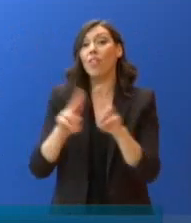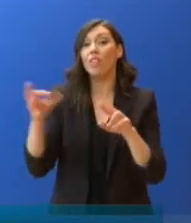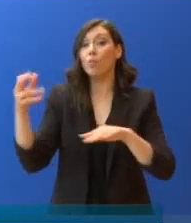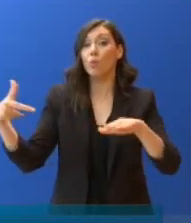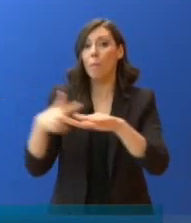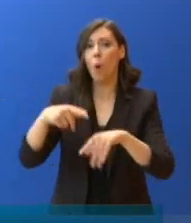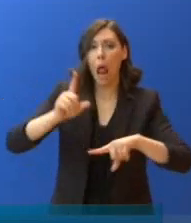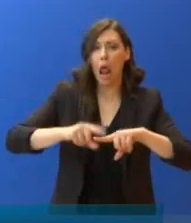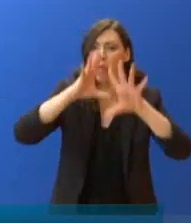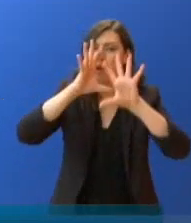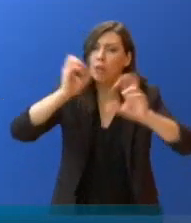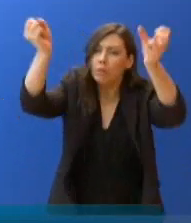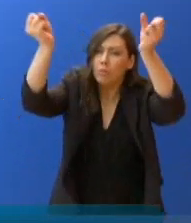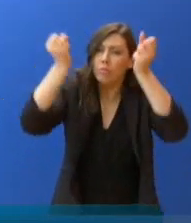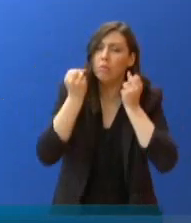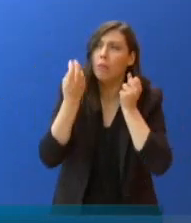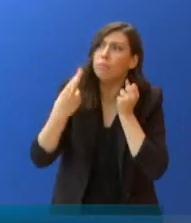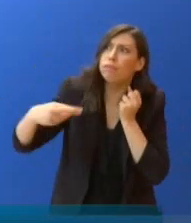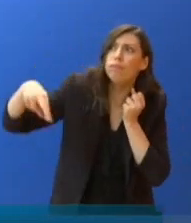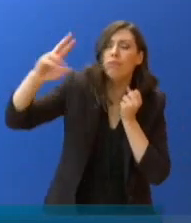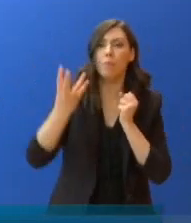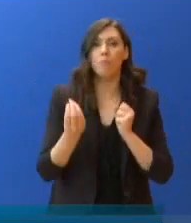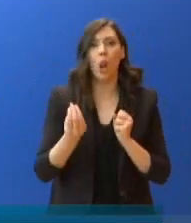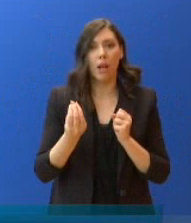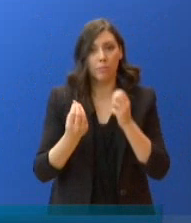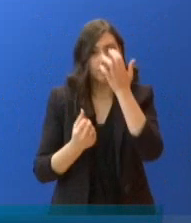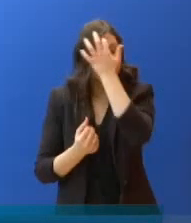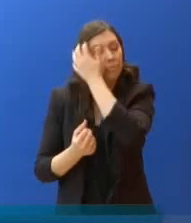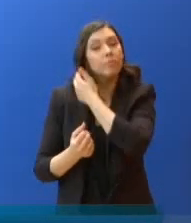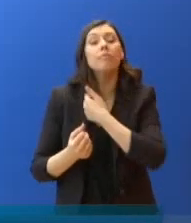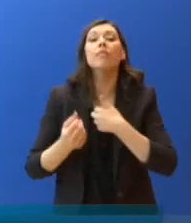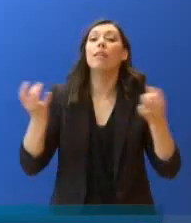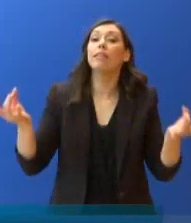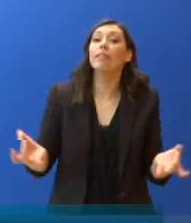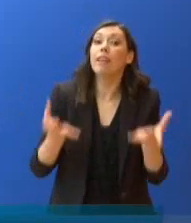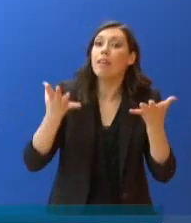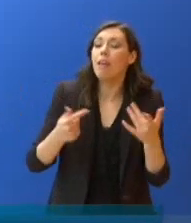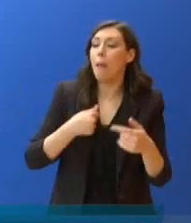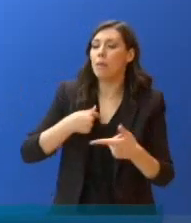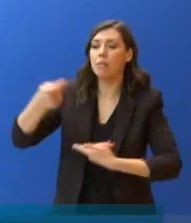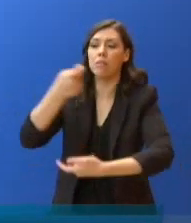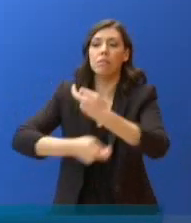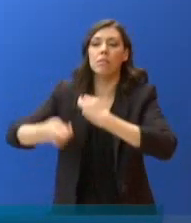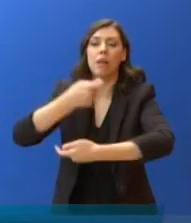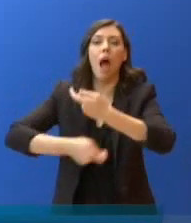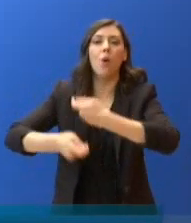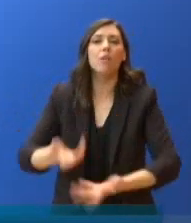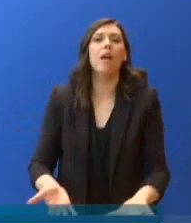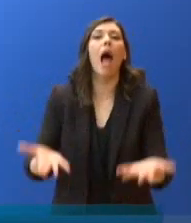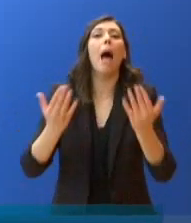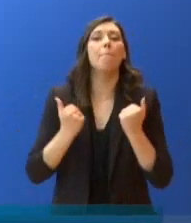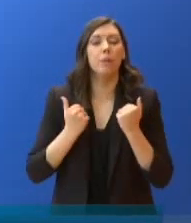Καταλαβαίνουμε όλοι ότι αν είχαμε χρησιμοποιήσει χωρίς προσφυγής στις αγορές και χωρίς χρήση των πρωτογενών προονασμάτων μας